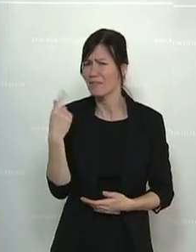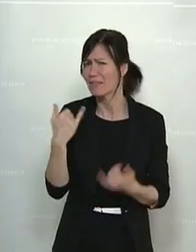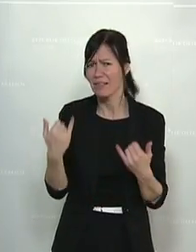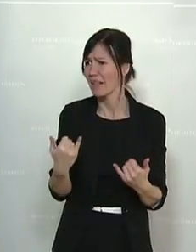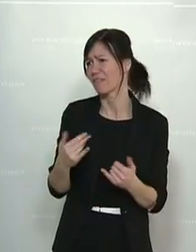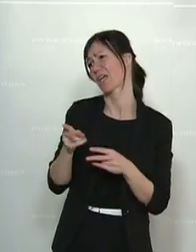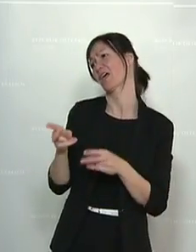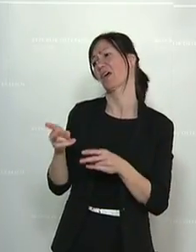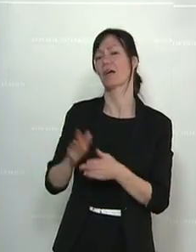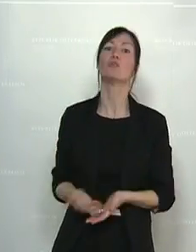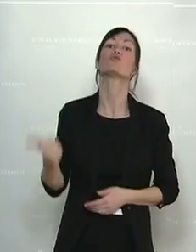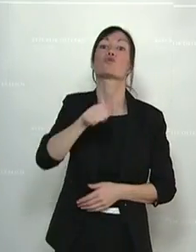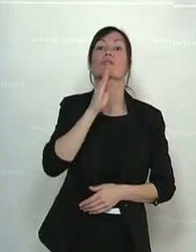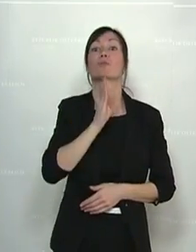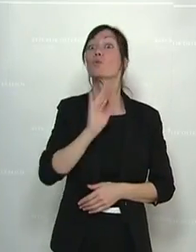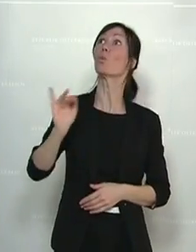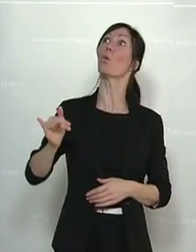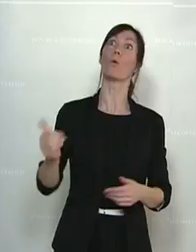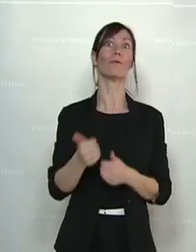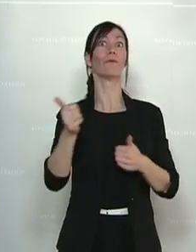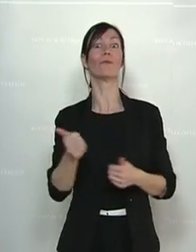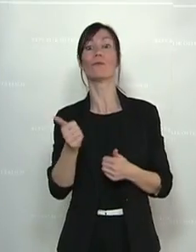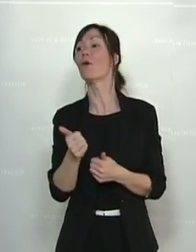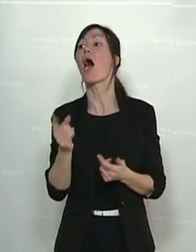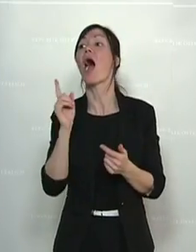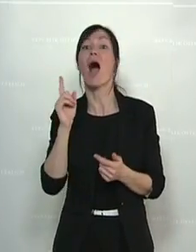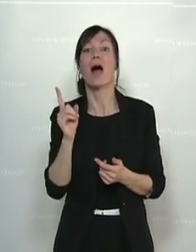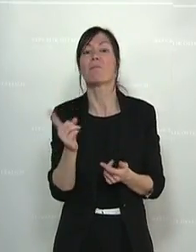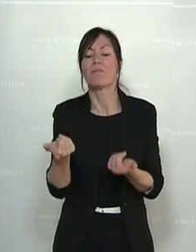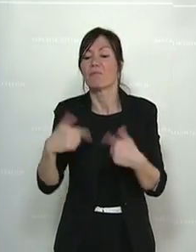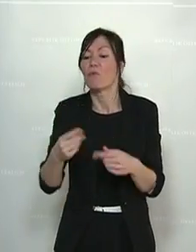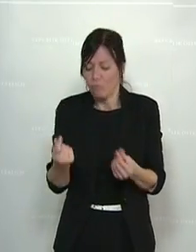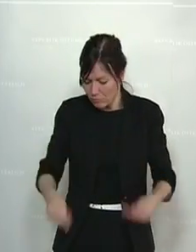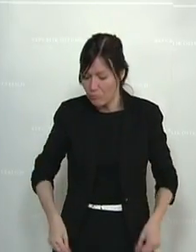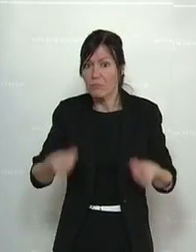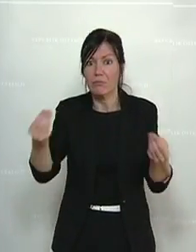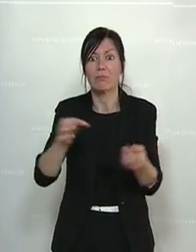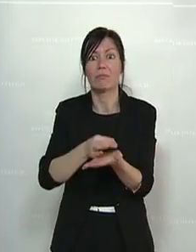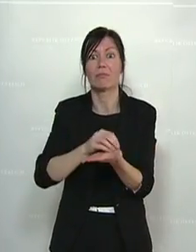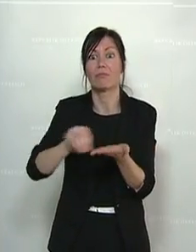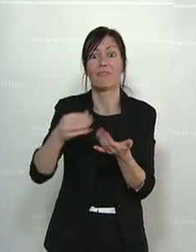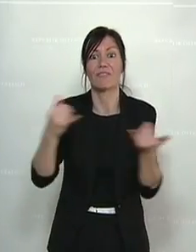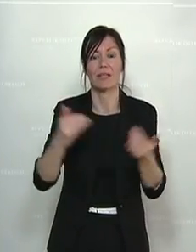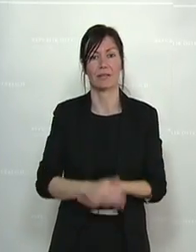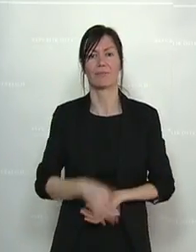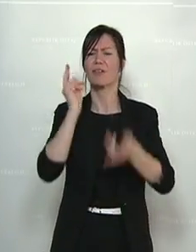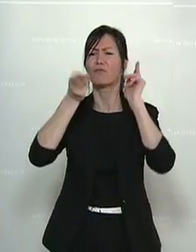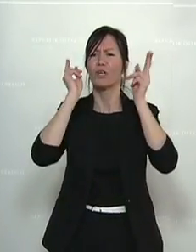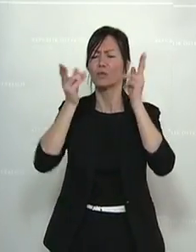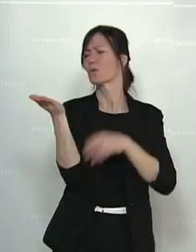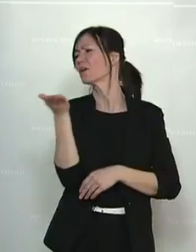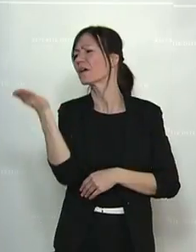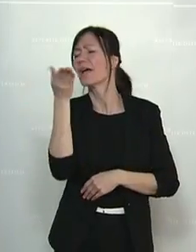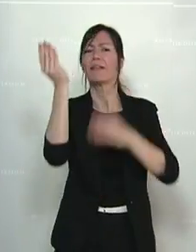Zusatzpension, ja super. Nur, womit sollen die Frauen das bitte einzahlen? Frisürinnen, Kellnerinnen,